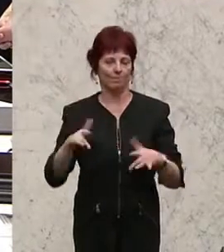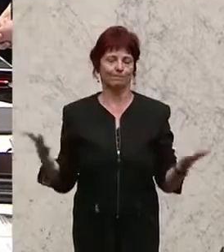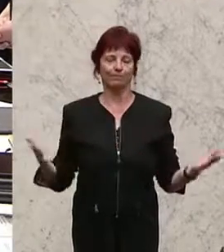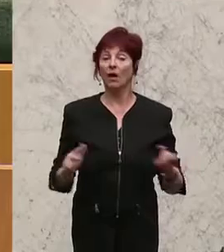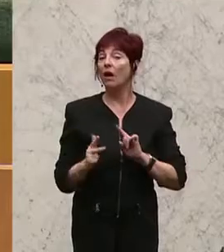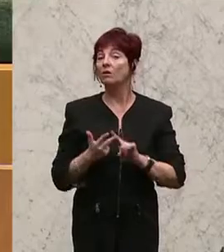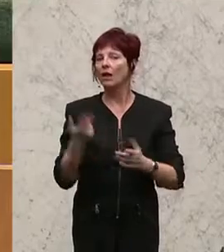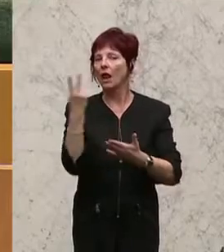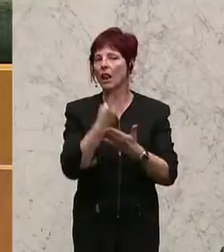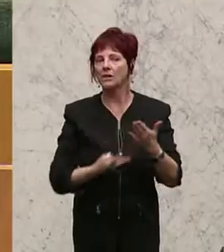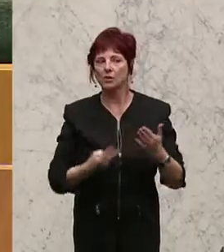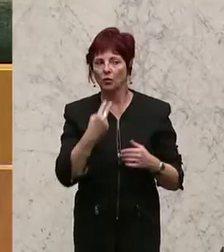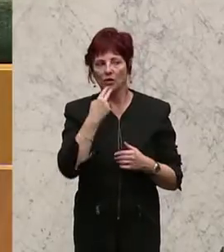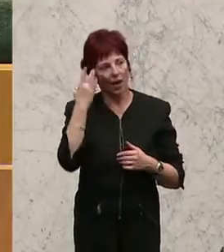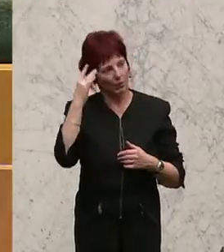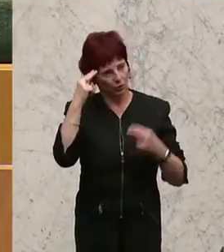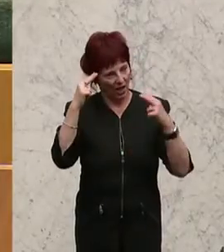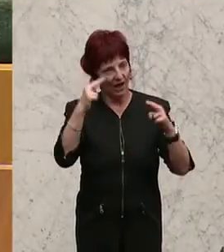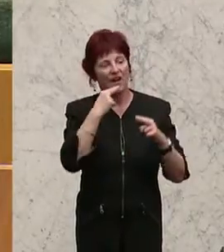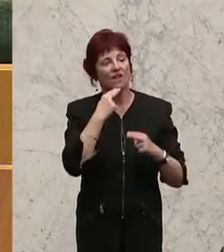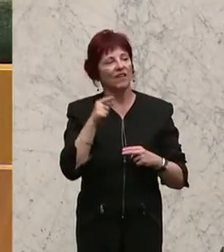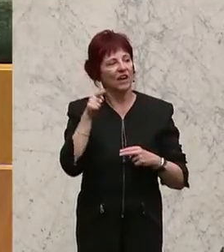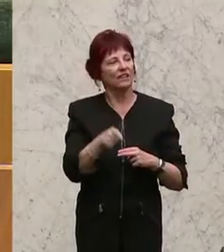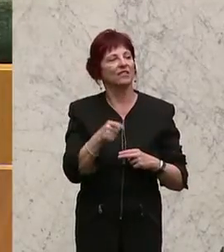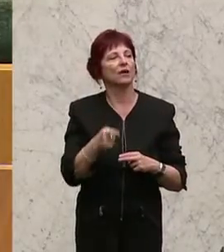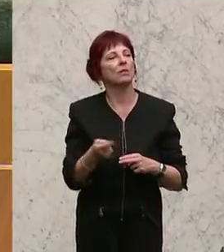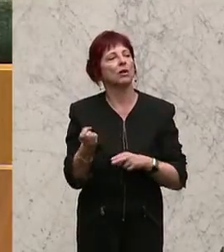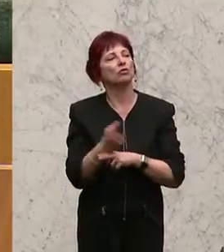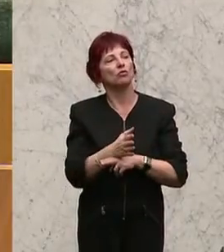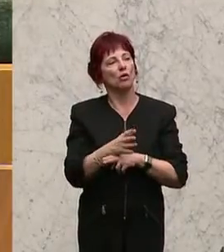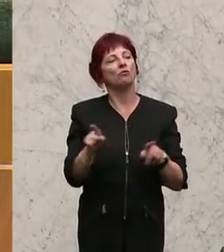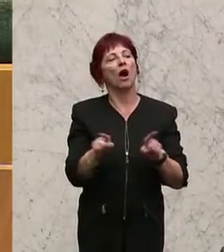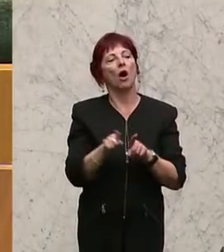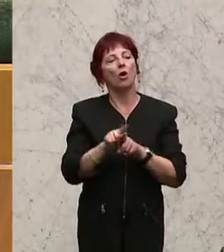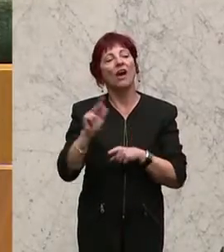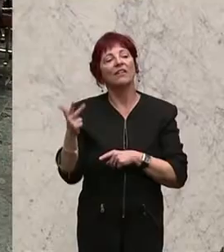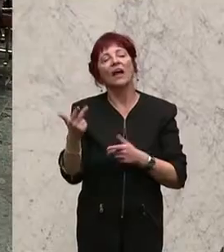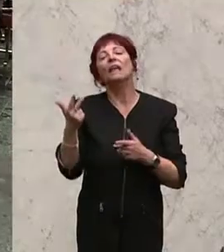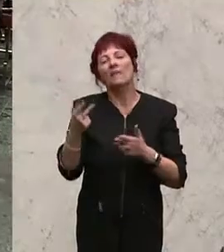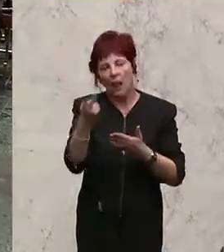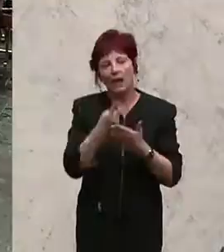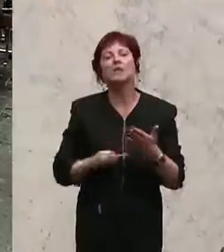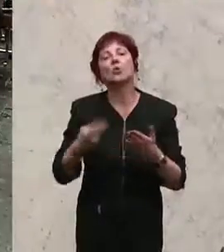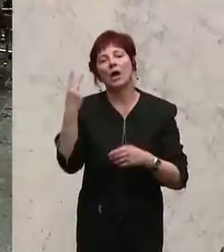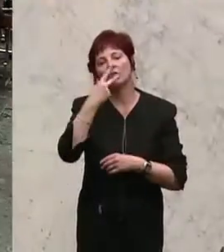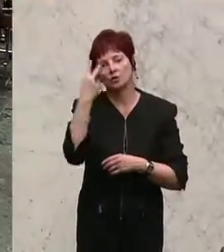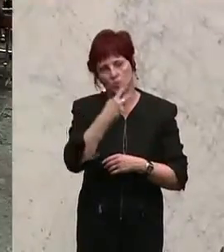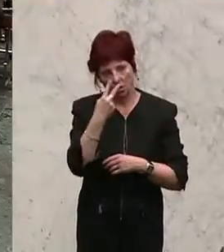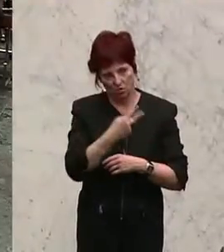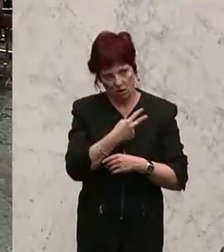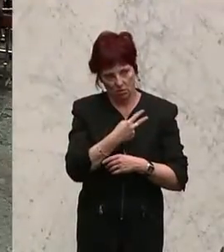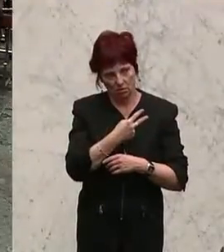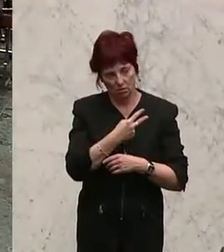Dritte Lesung. Bitte, meine Damen und Herren, die dem vorliegenden Entwurf auch in dritter Lesung ihre Zustimmung erteilen. Das ist